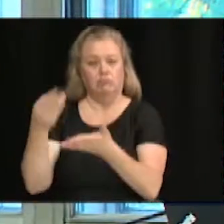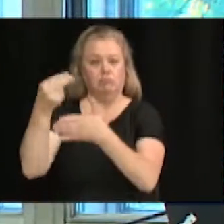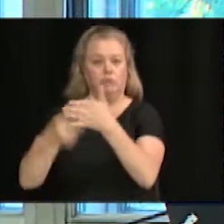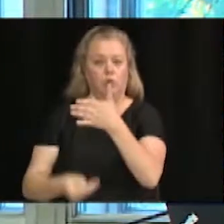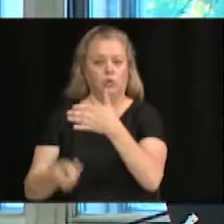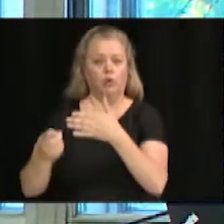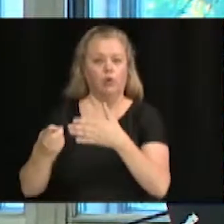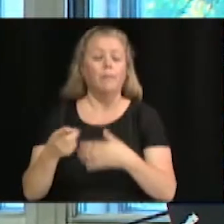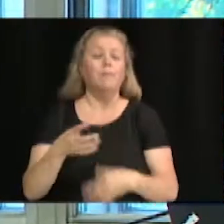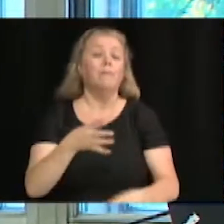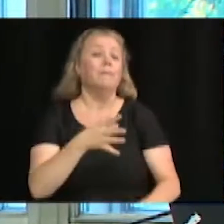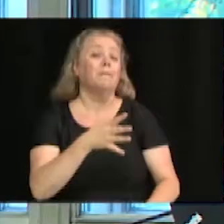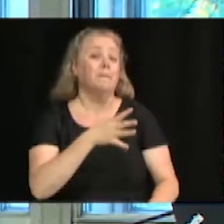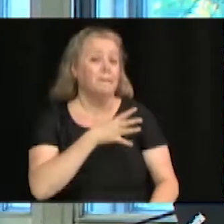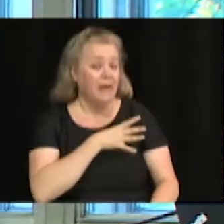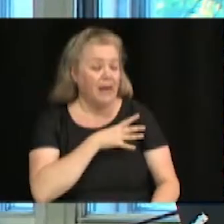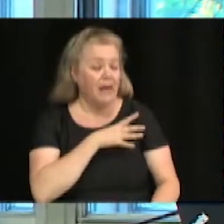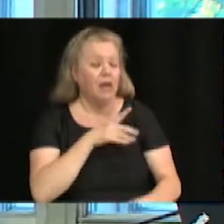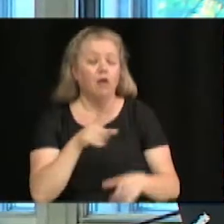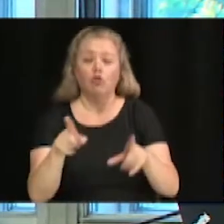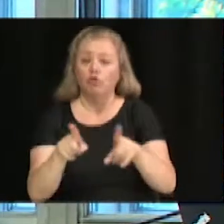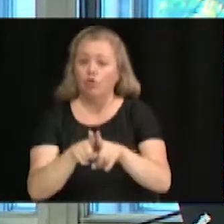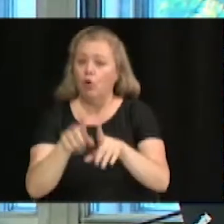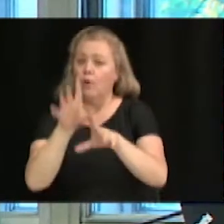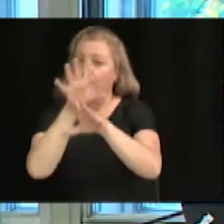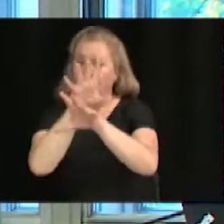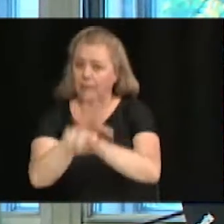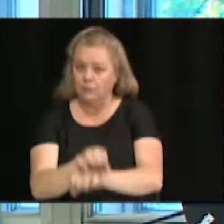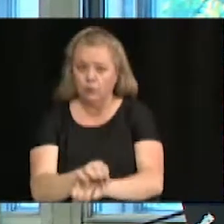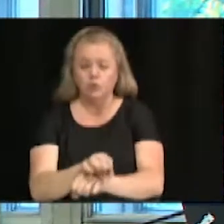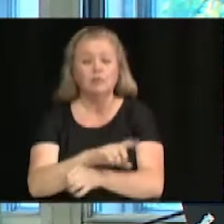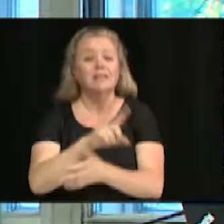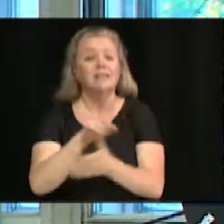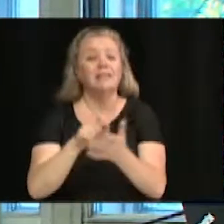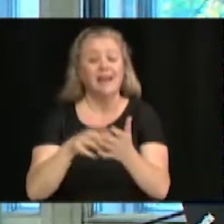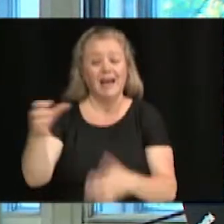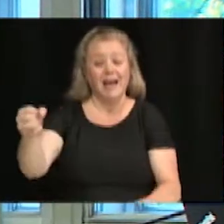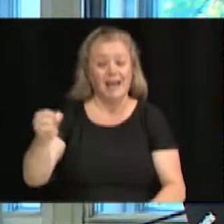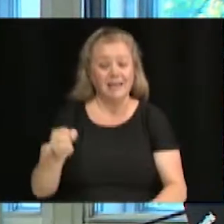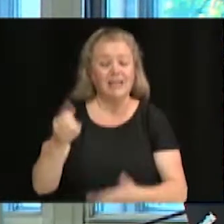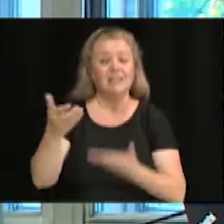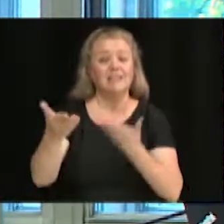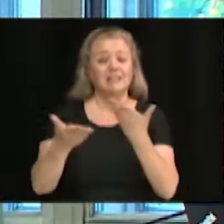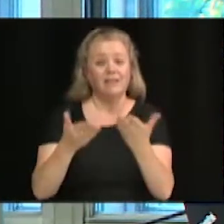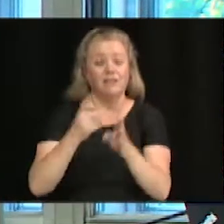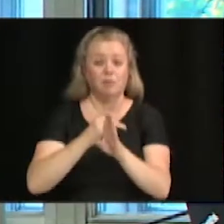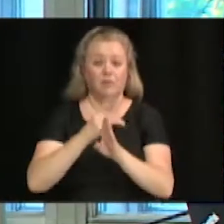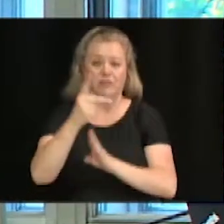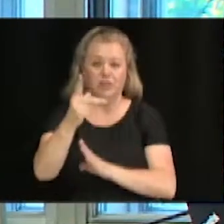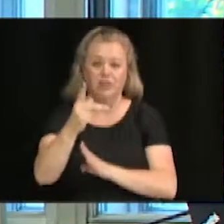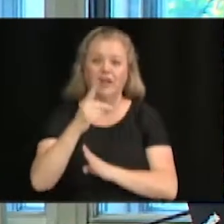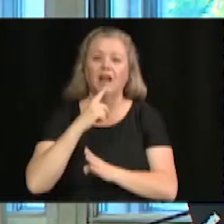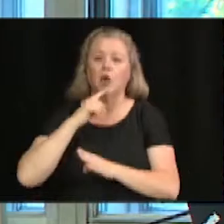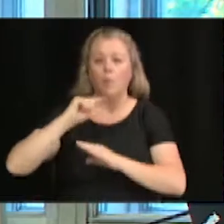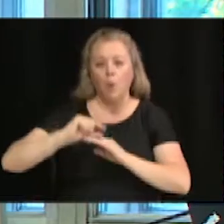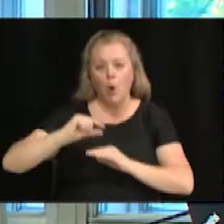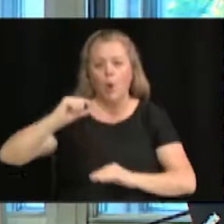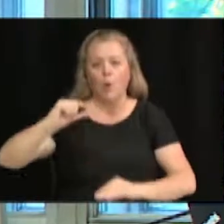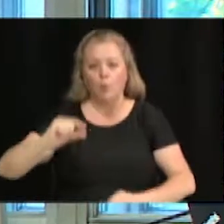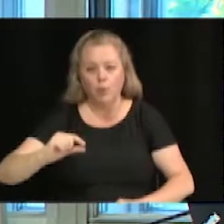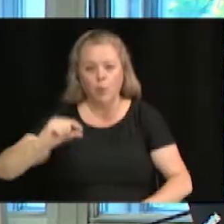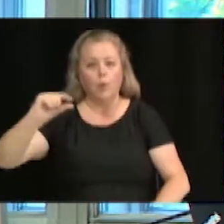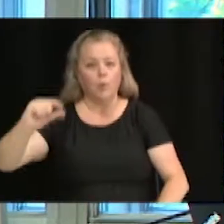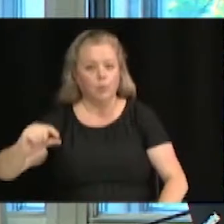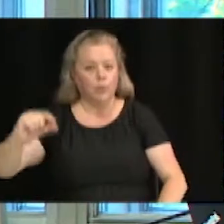Alors, toutefois, on va confier, comme on le fait normalement dans les cas de services professionnels, on va donner le contrat par phase. Alors, il s'agirait d'octroyer ce mois-ci